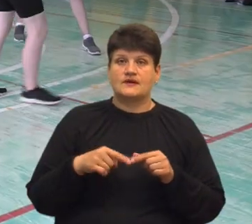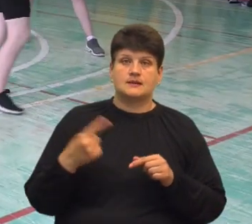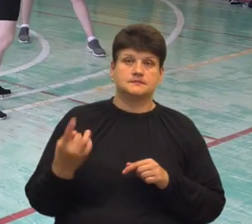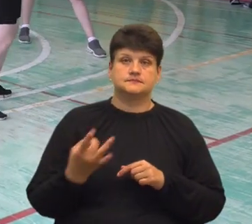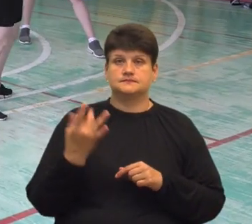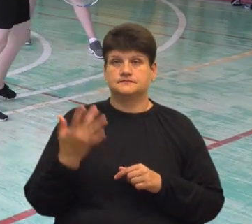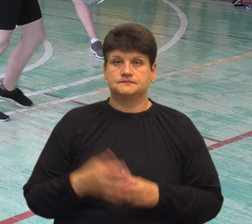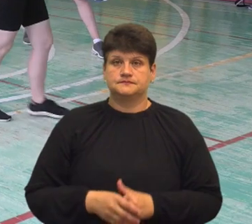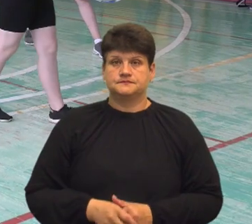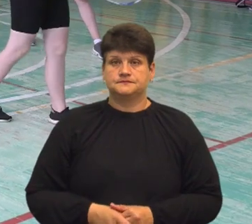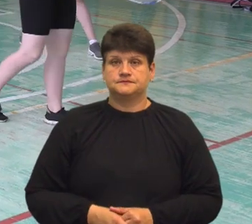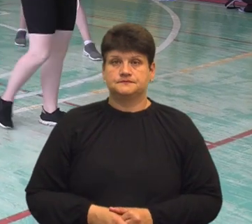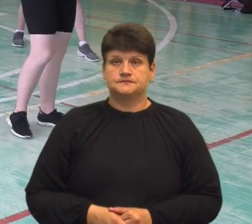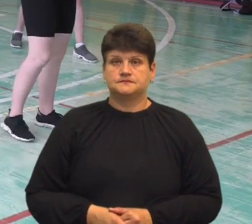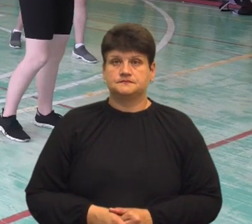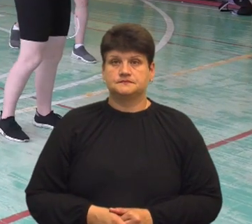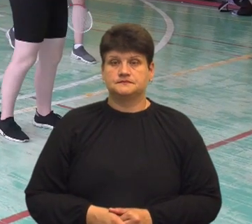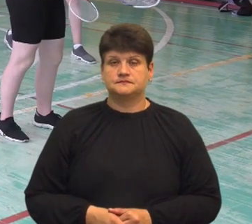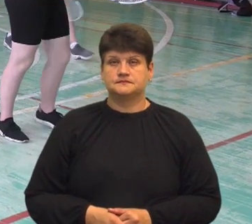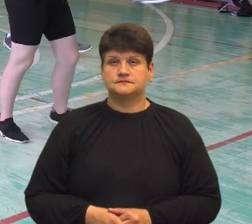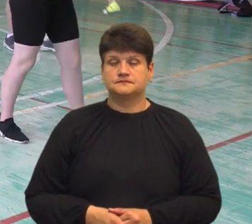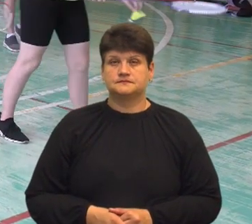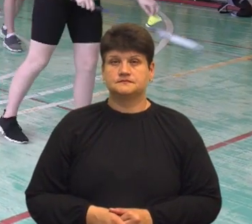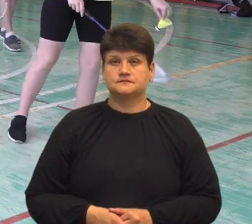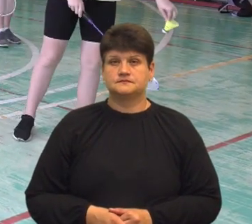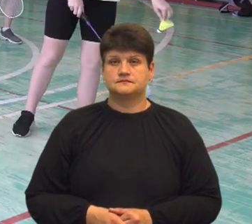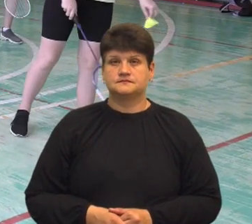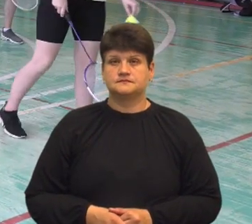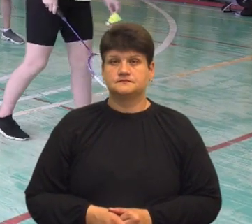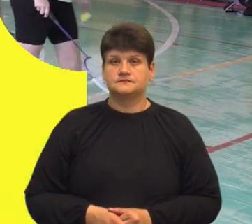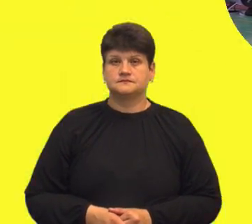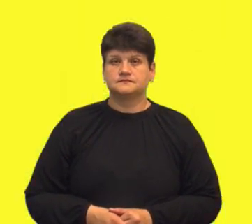Тарас Бурак, Андрій Прокопів, Суспільне новини, Тернопіль.